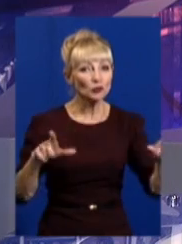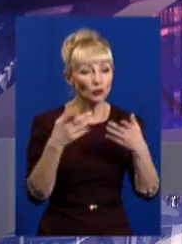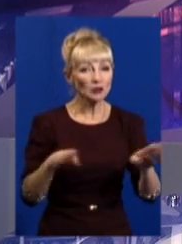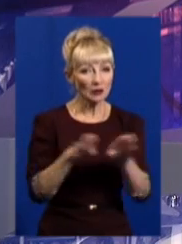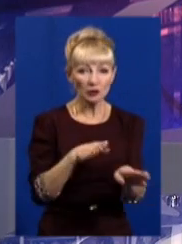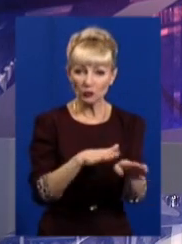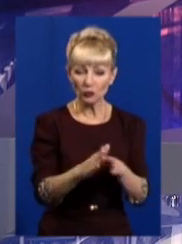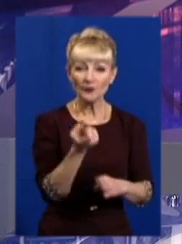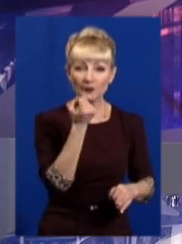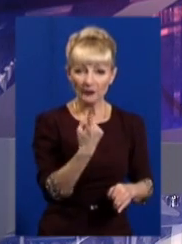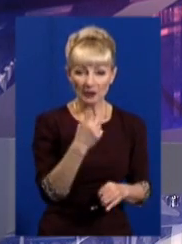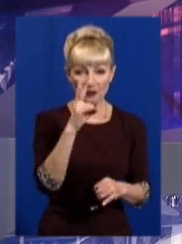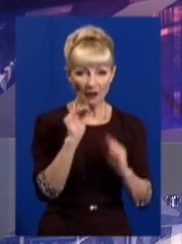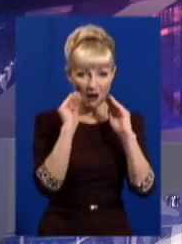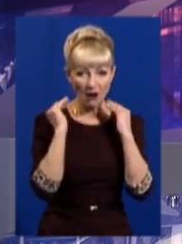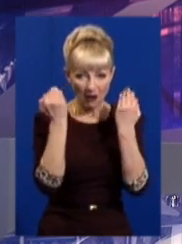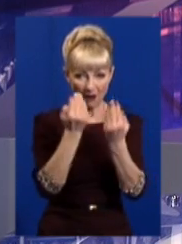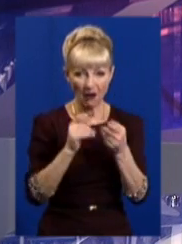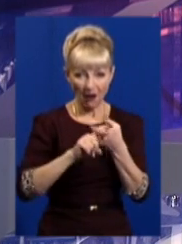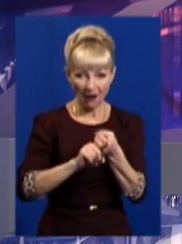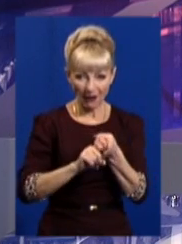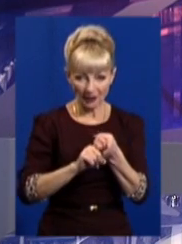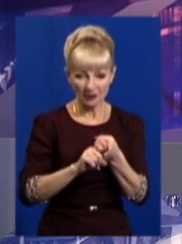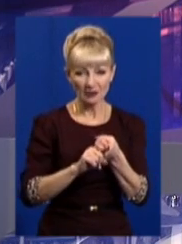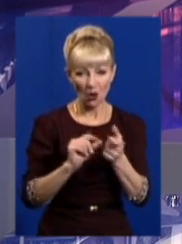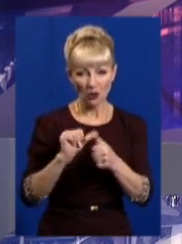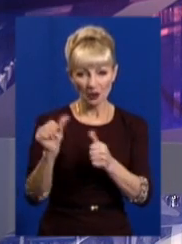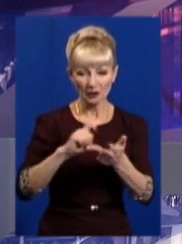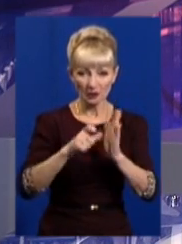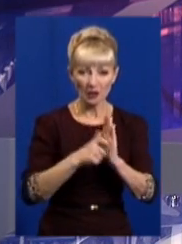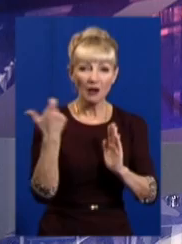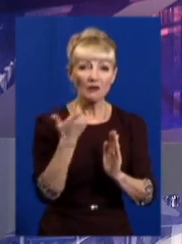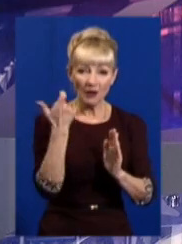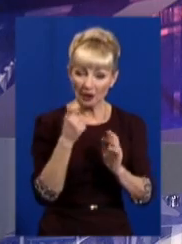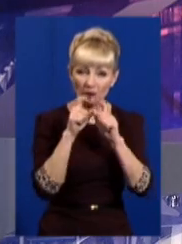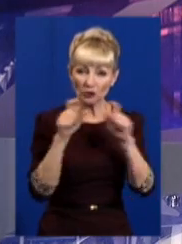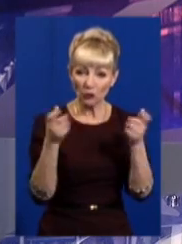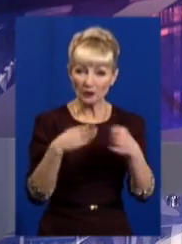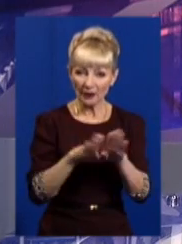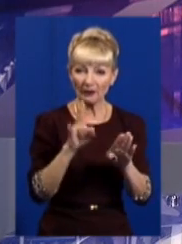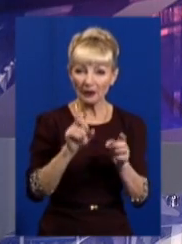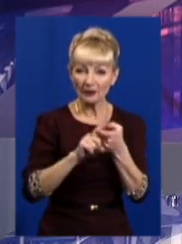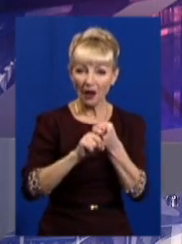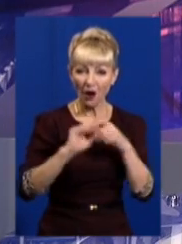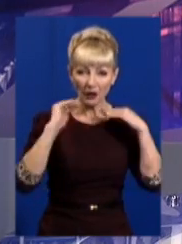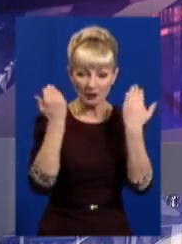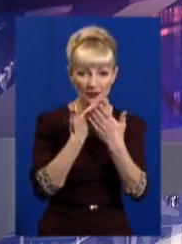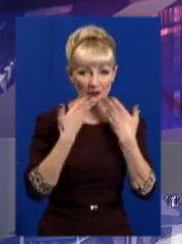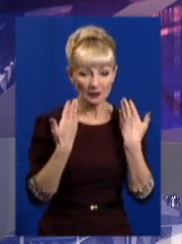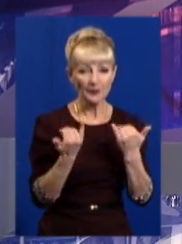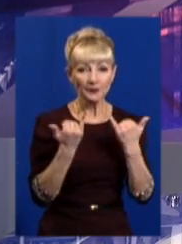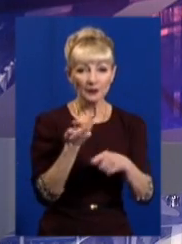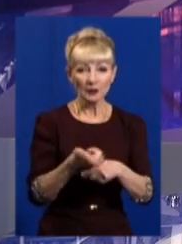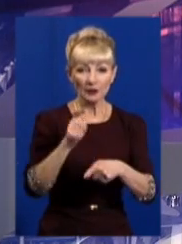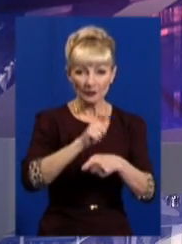повністю в 11-х на карантині окремі класи. У Харкові закритих на карантин шкіл немає. Нині в області епідемічний поріг